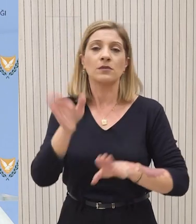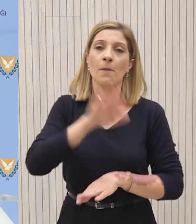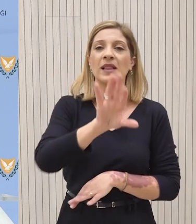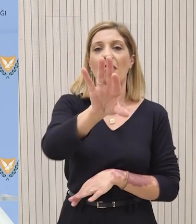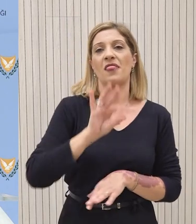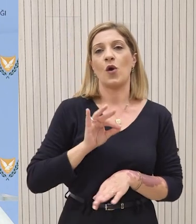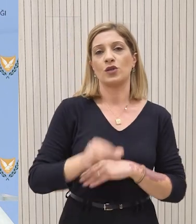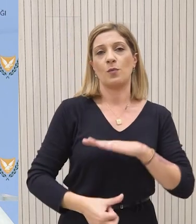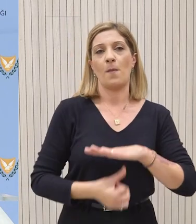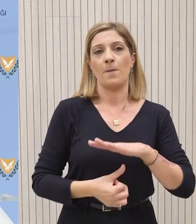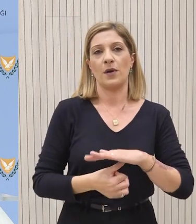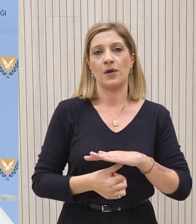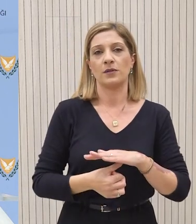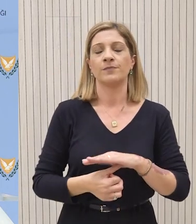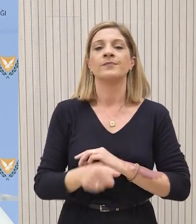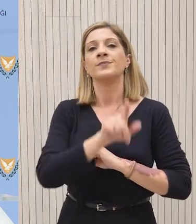Δημοκρατίας.